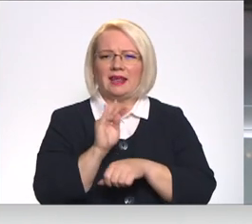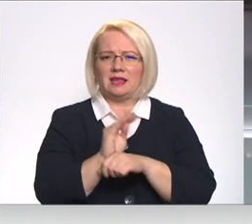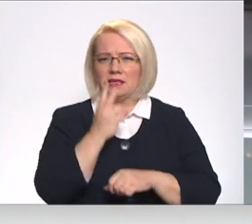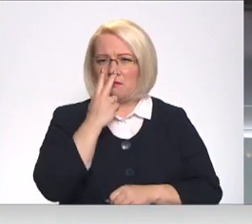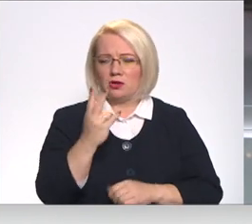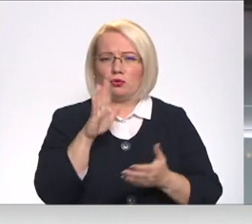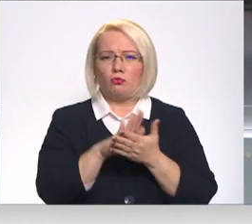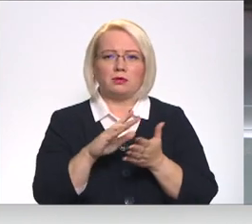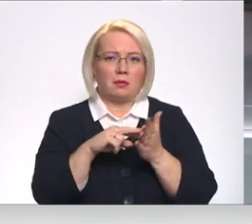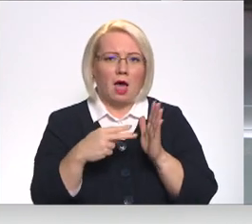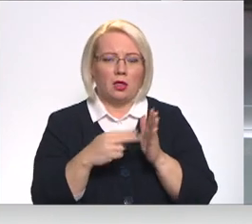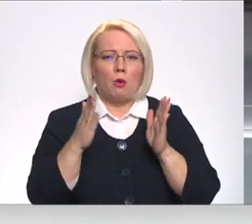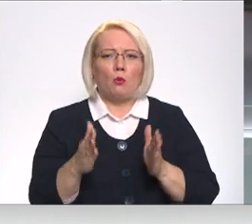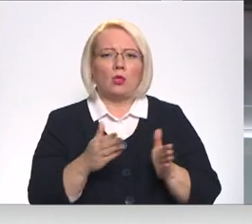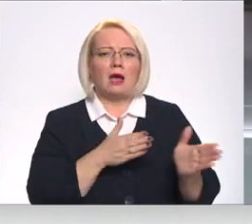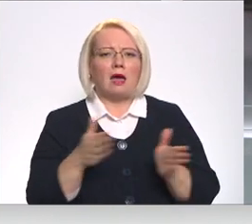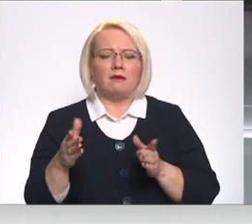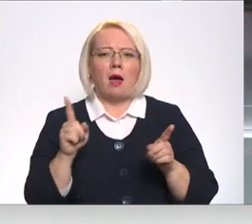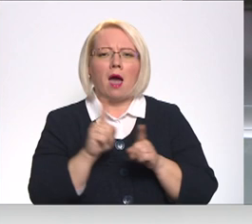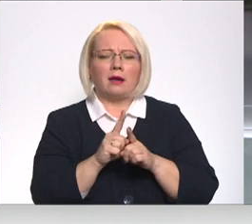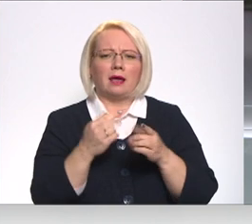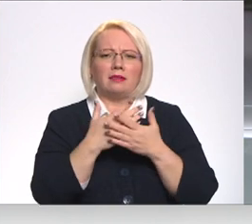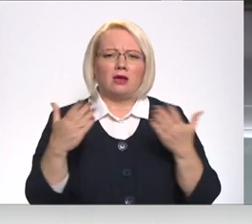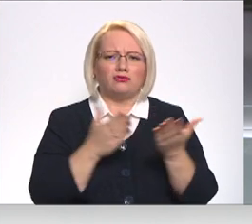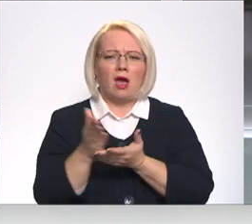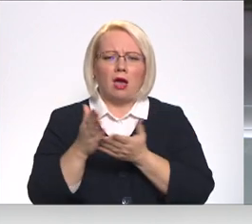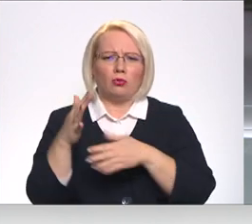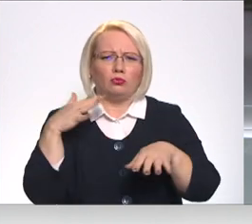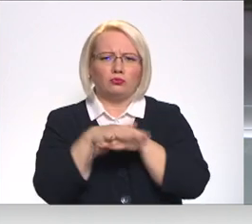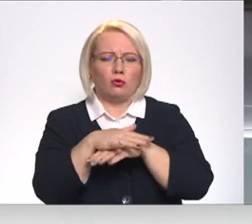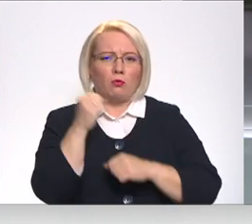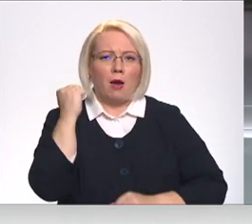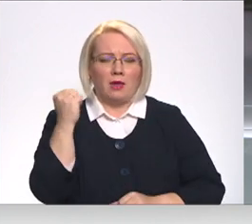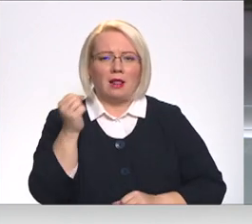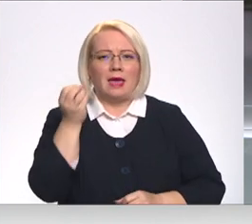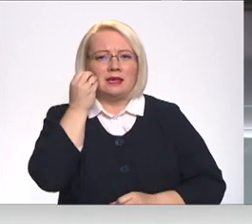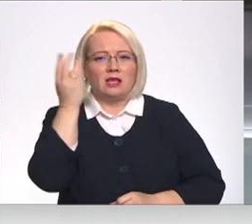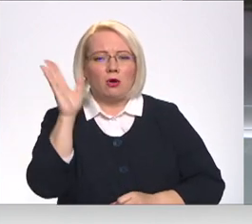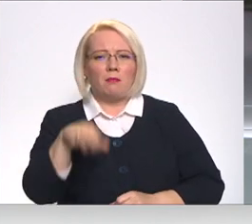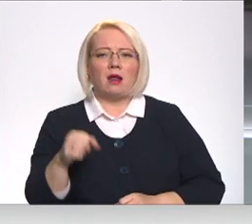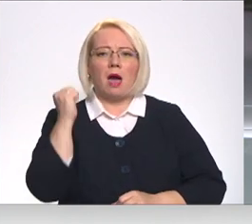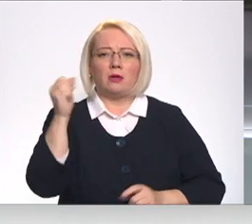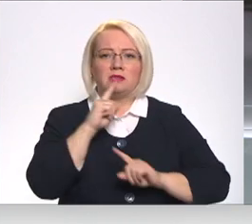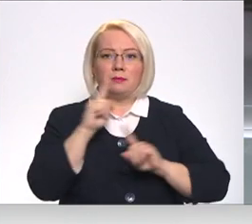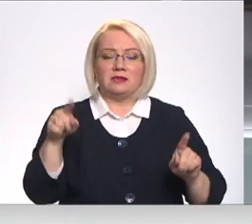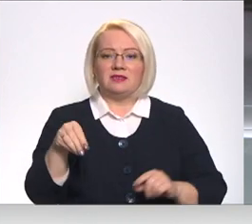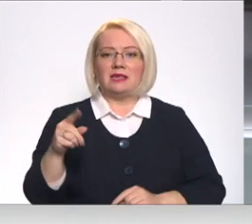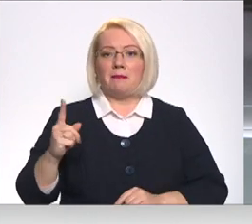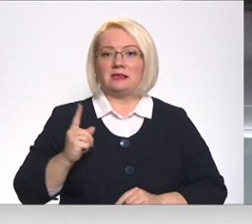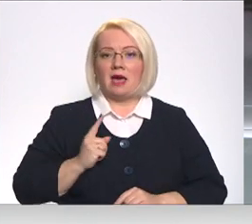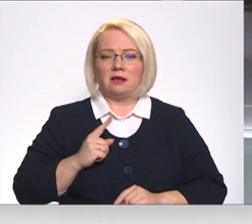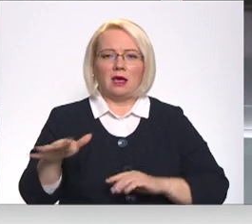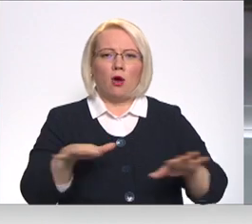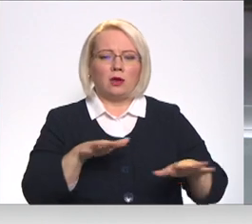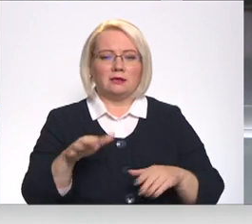uz plāniem un būt gataviem arī hibrīdu karu apdraudējumam. Lai izglītotu par apdraudējumu specifiku, zemesārds visā Latvijā